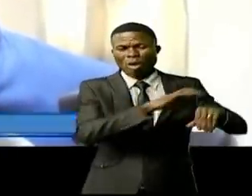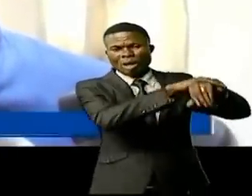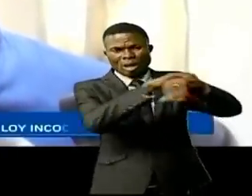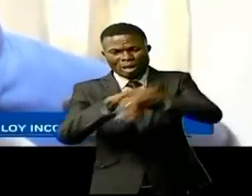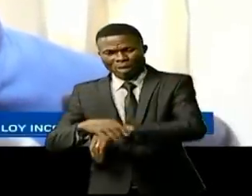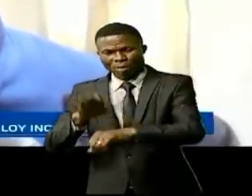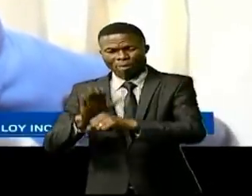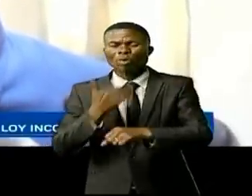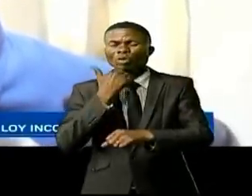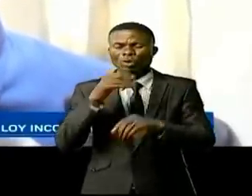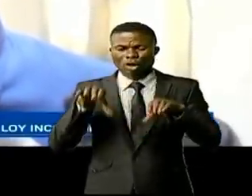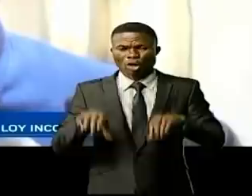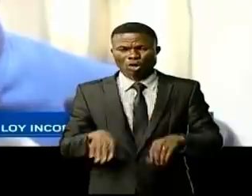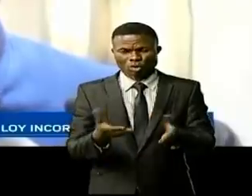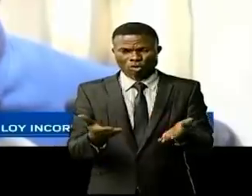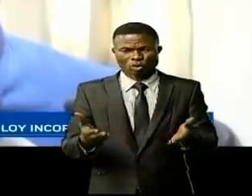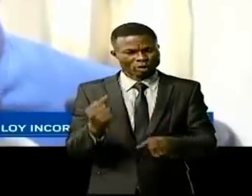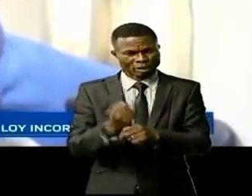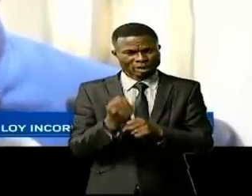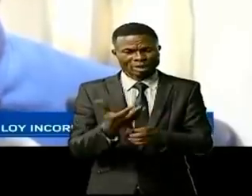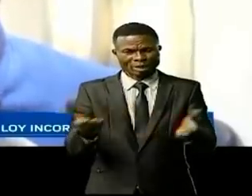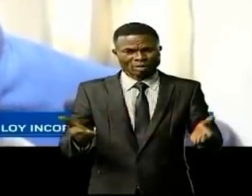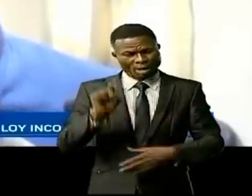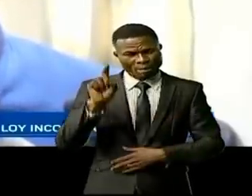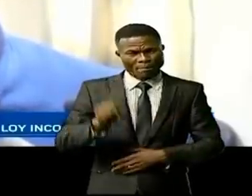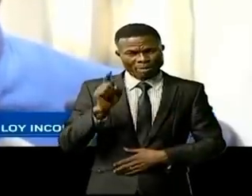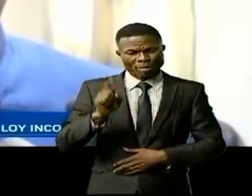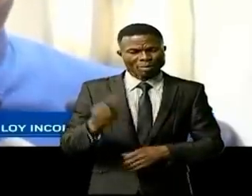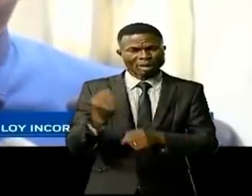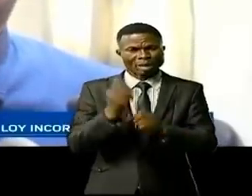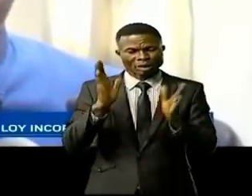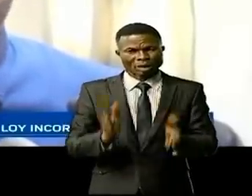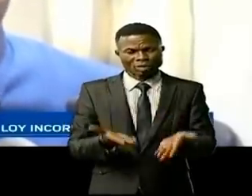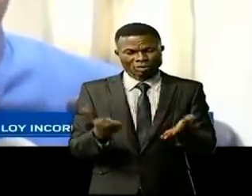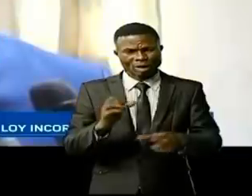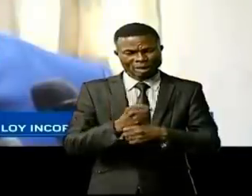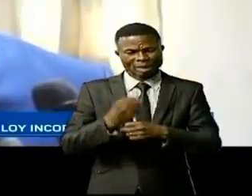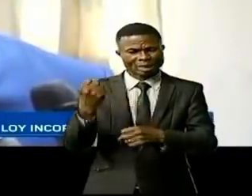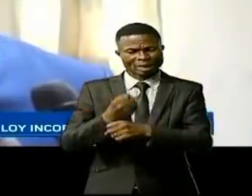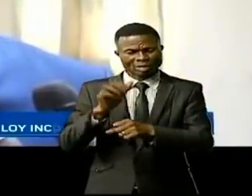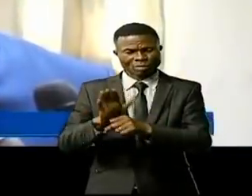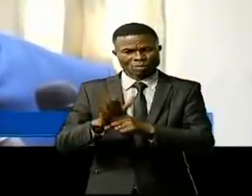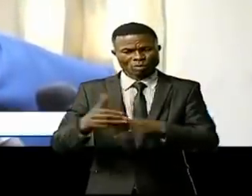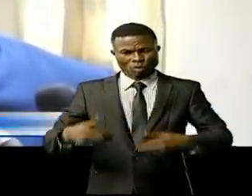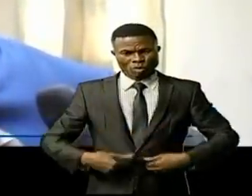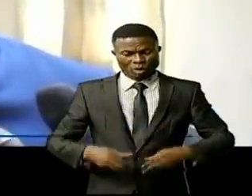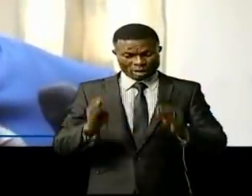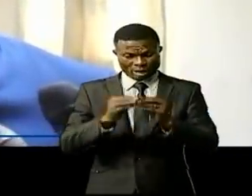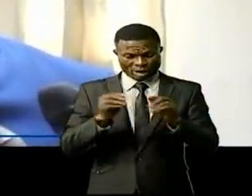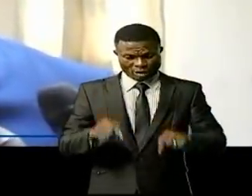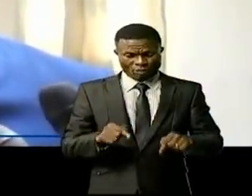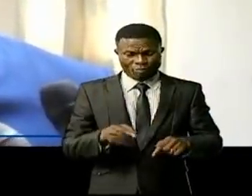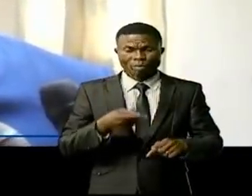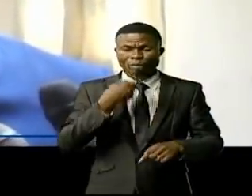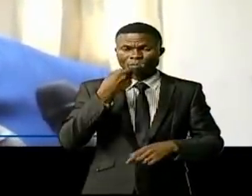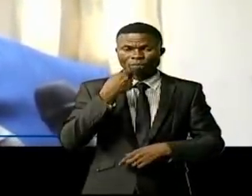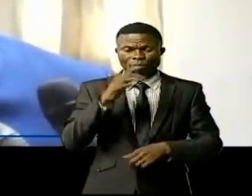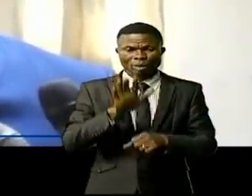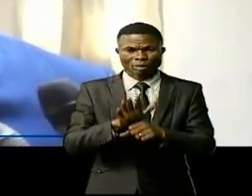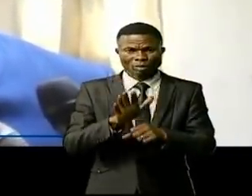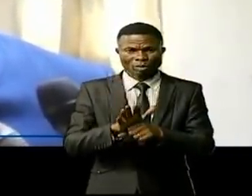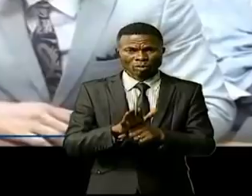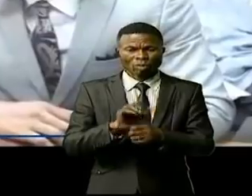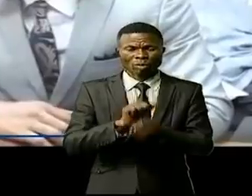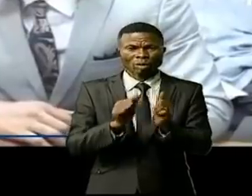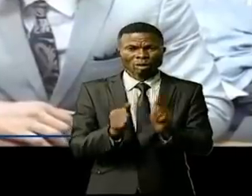au Congo parce que les Congo ont besoin des investisseurs pour créer des emplois. Ici, lors de la réunion, nous avons essayé de parler